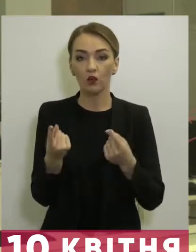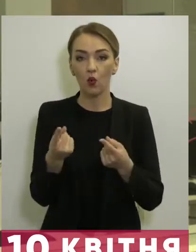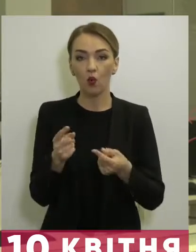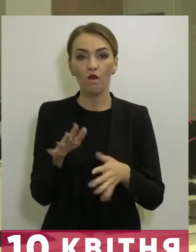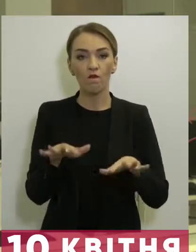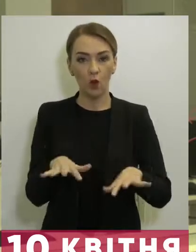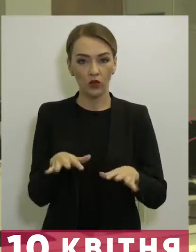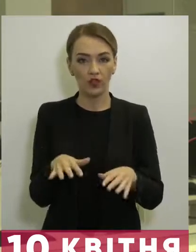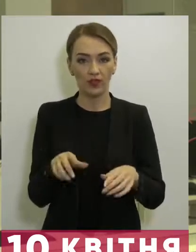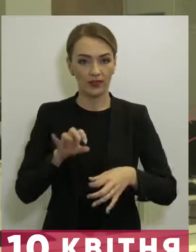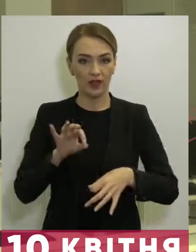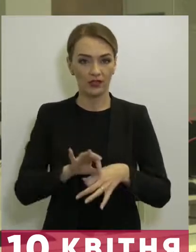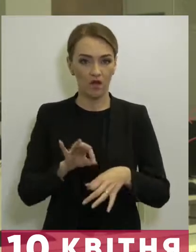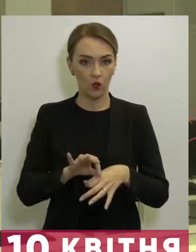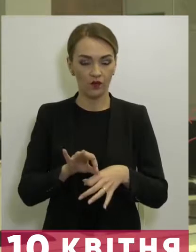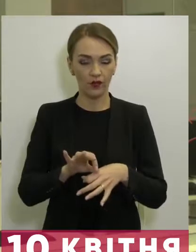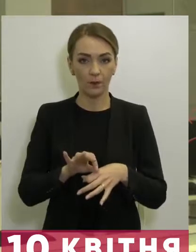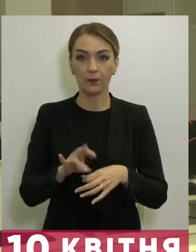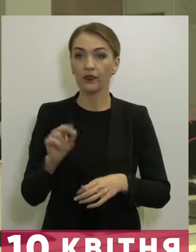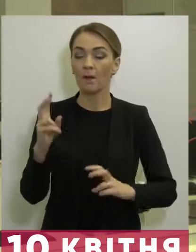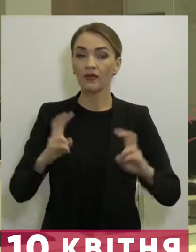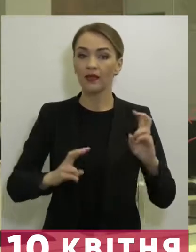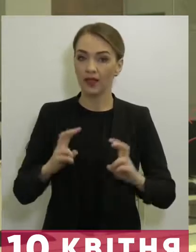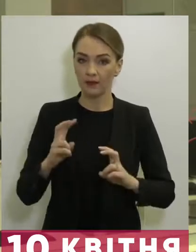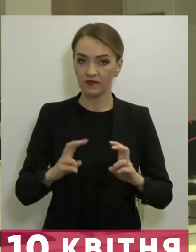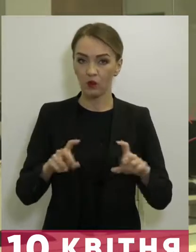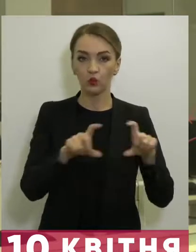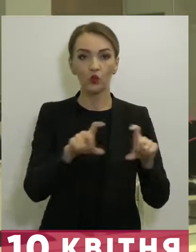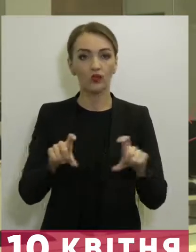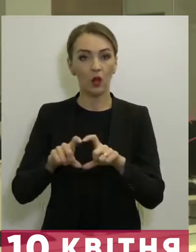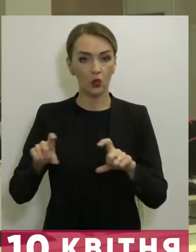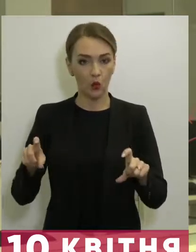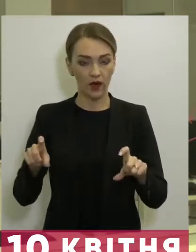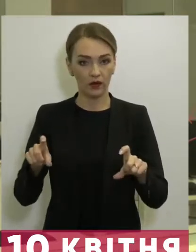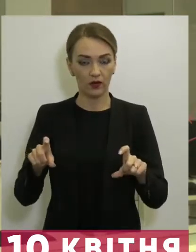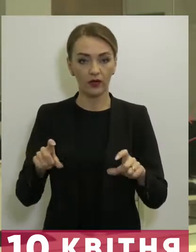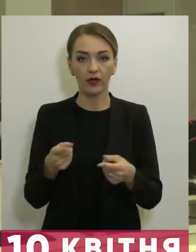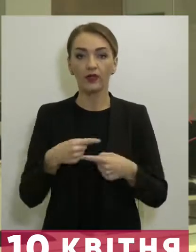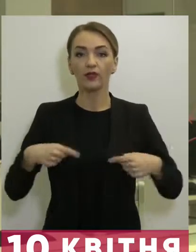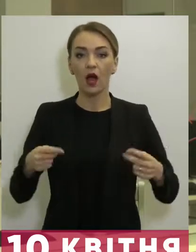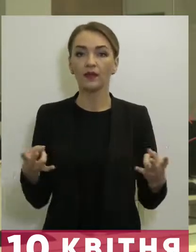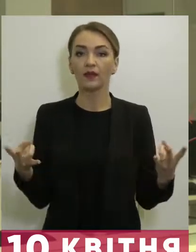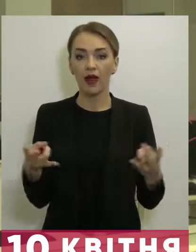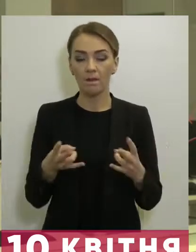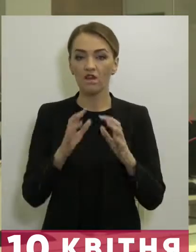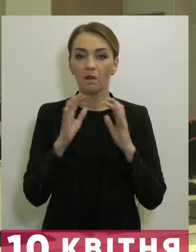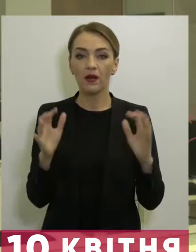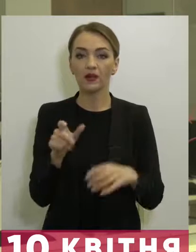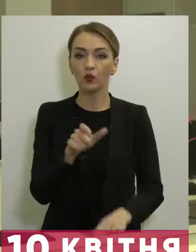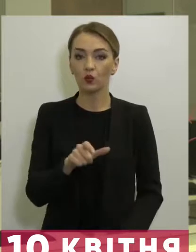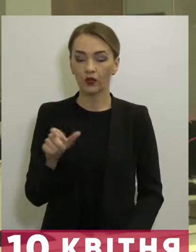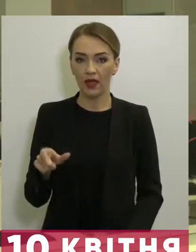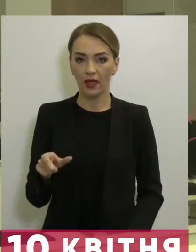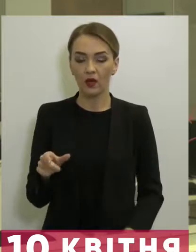на захворювання. На предприємствах, в установах нам треба вберегти людей,